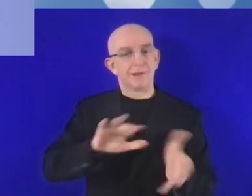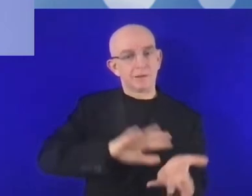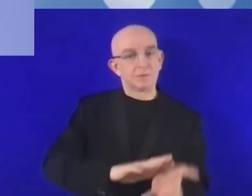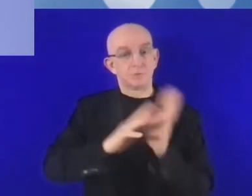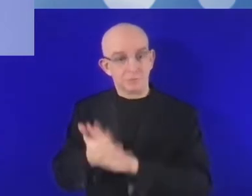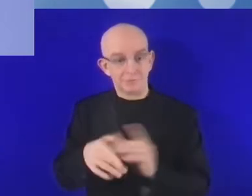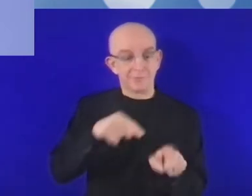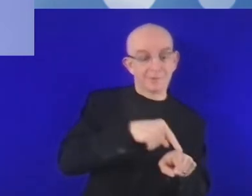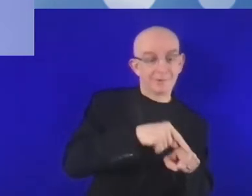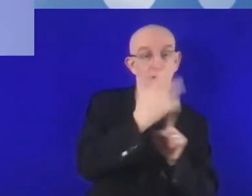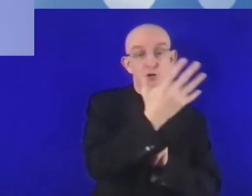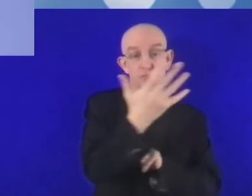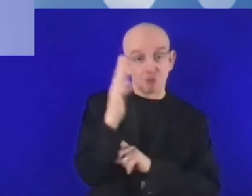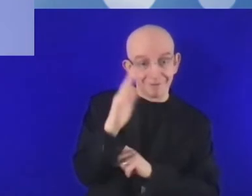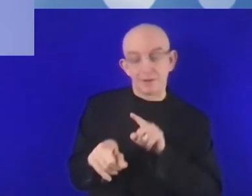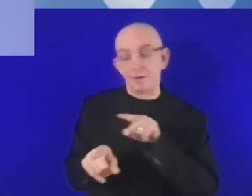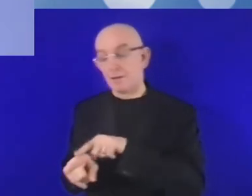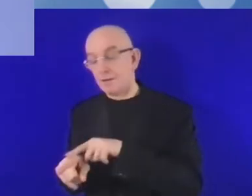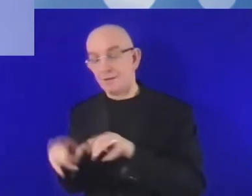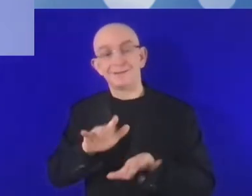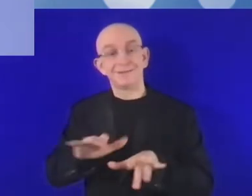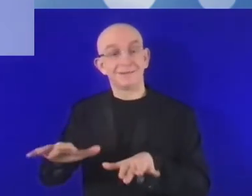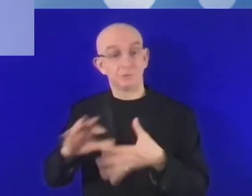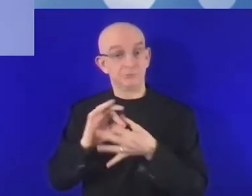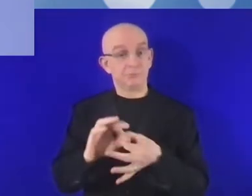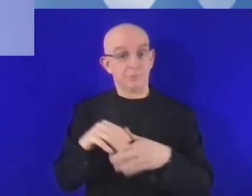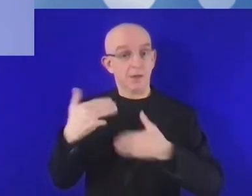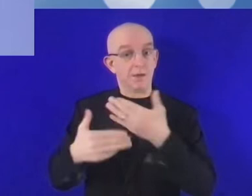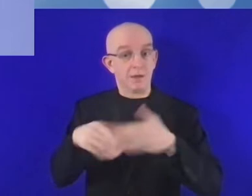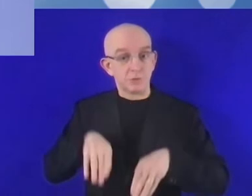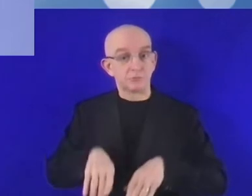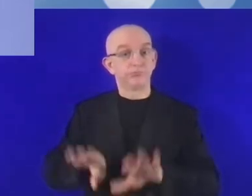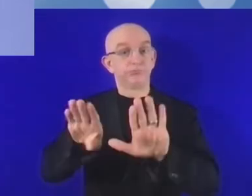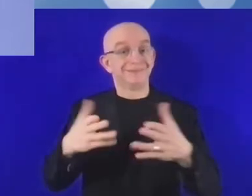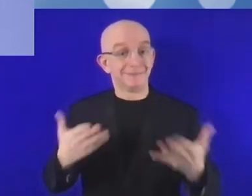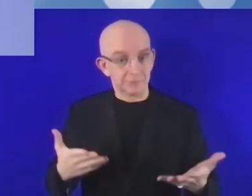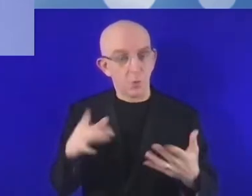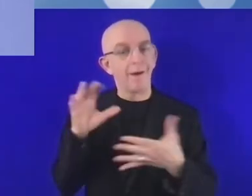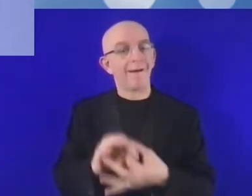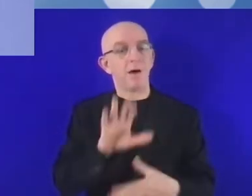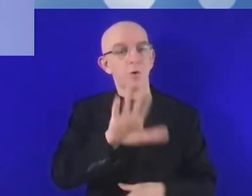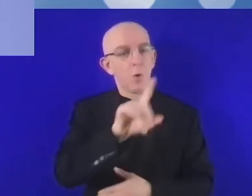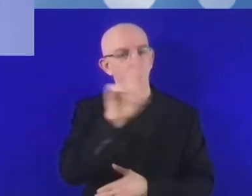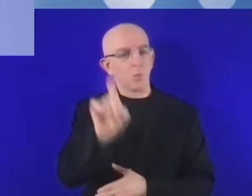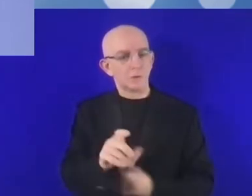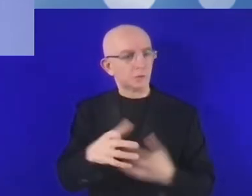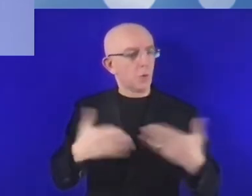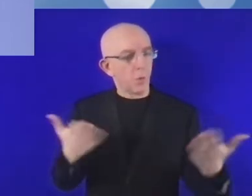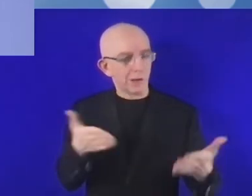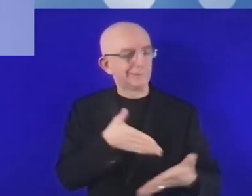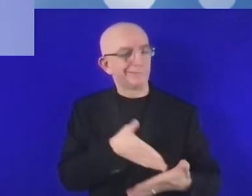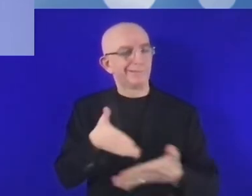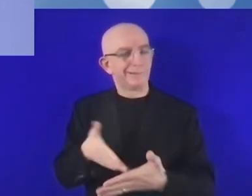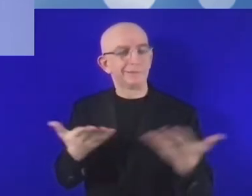cyfrową oraz zieloną. I tutaj wracając do pana pytania o najważniejsze wyzwania, to myślę,